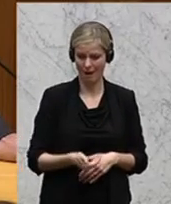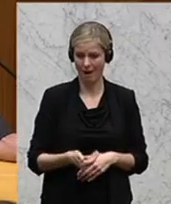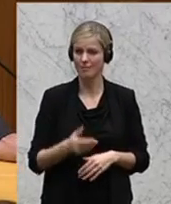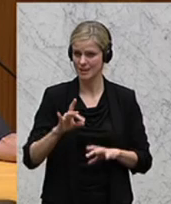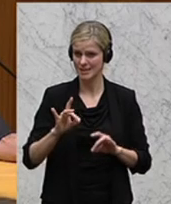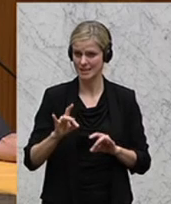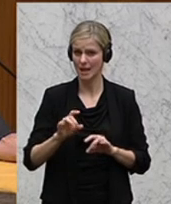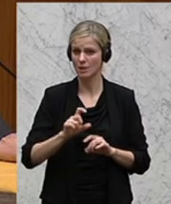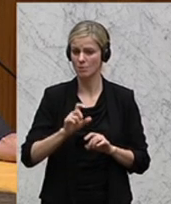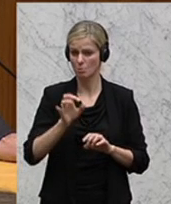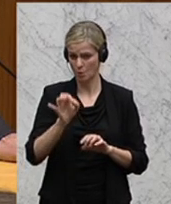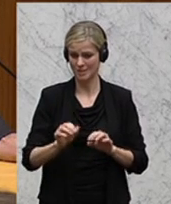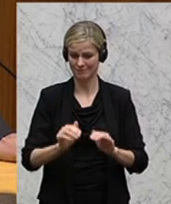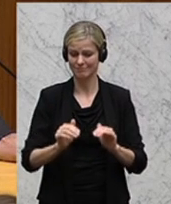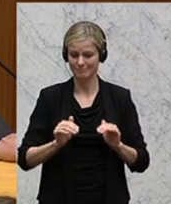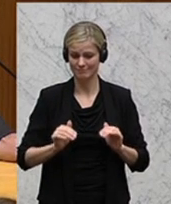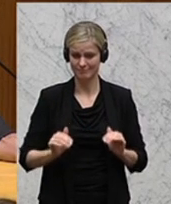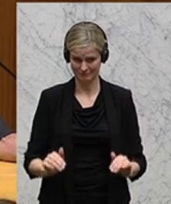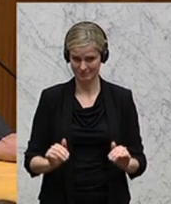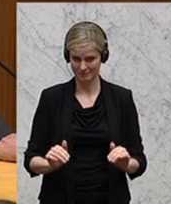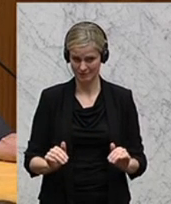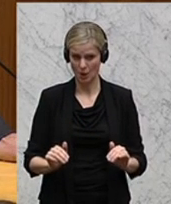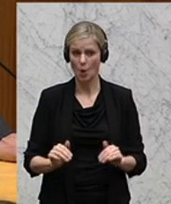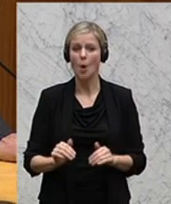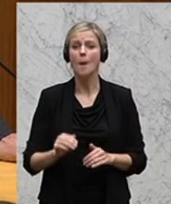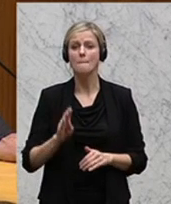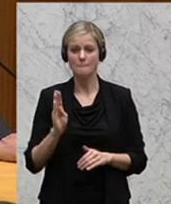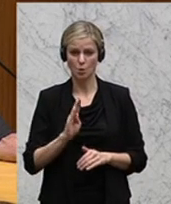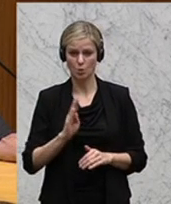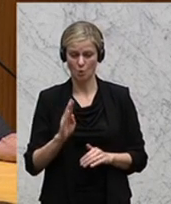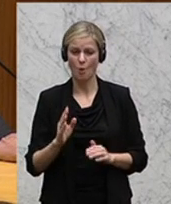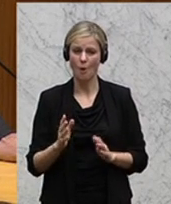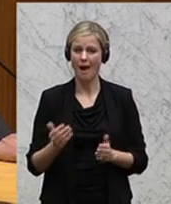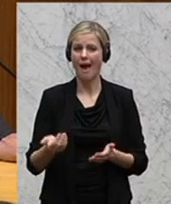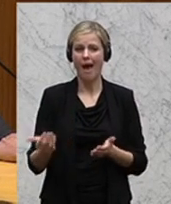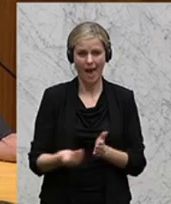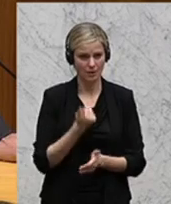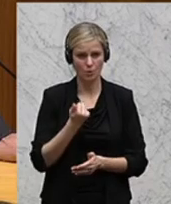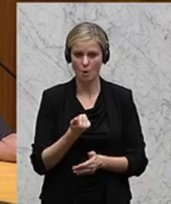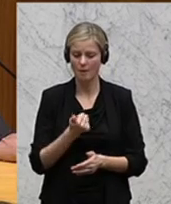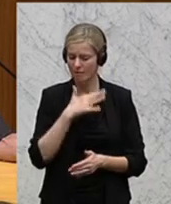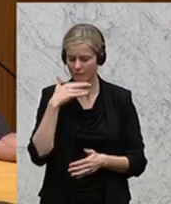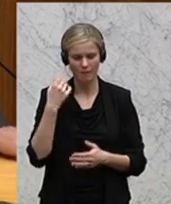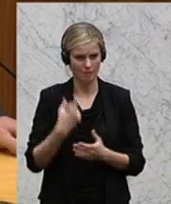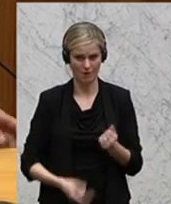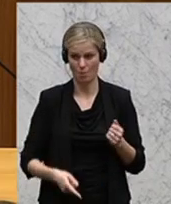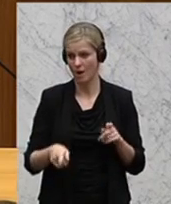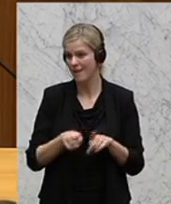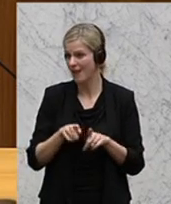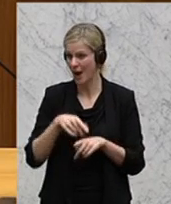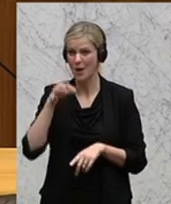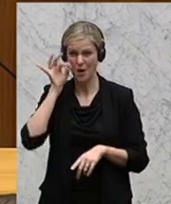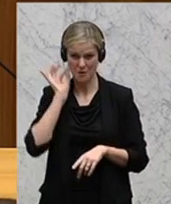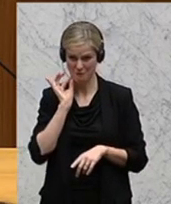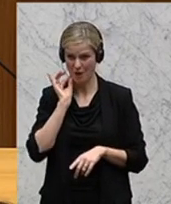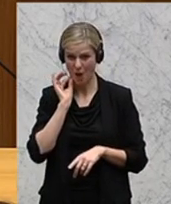52% ihres Bruttoeinkommens verloren haben. Und viele Frauen hat es noch schlimmer erwischt. Und da schicken Sie einen